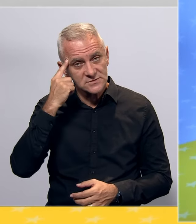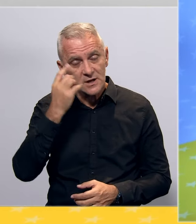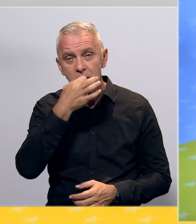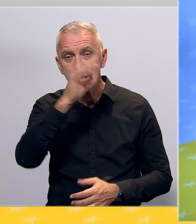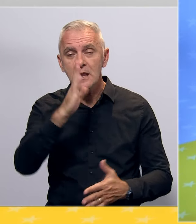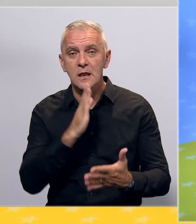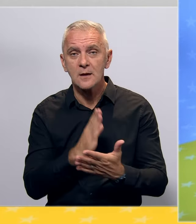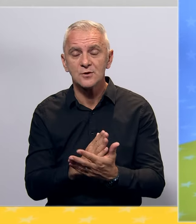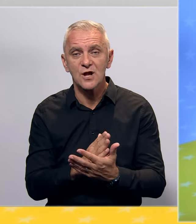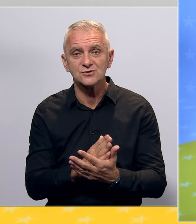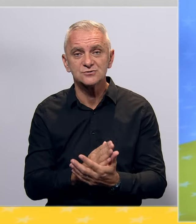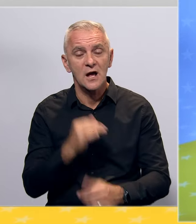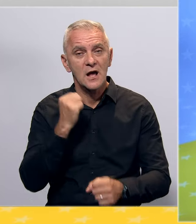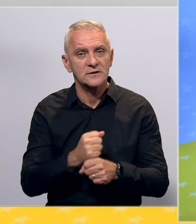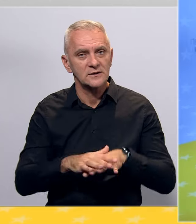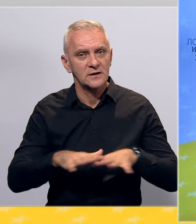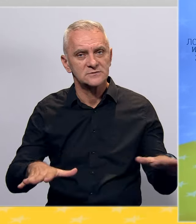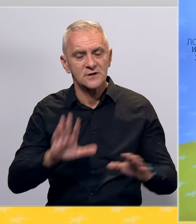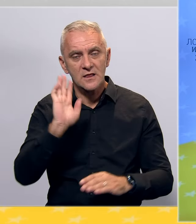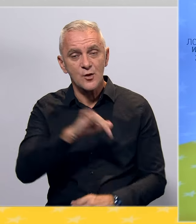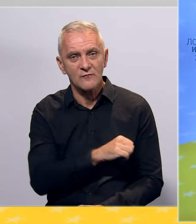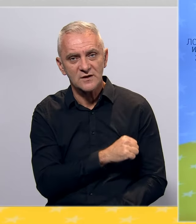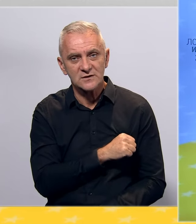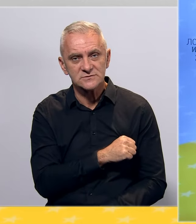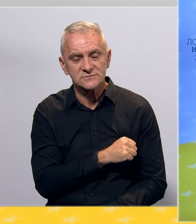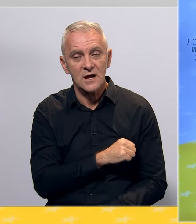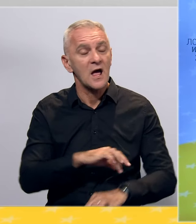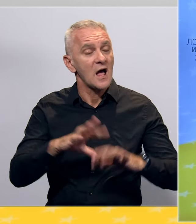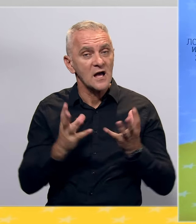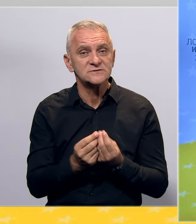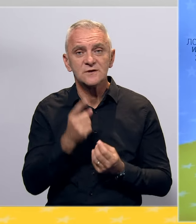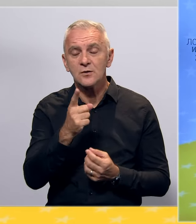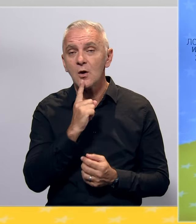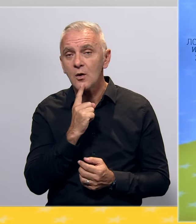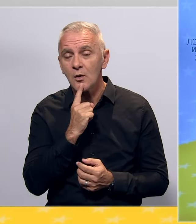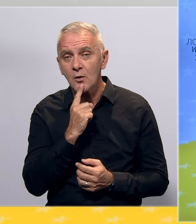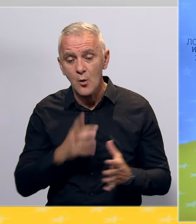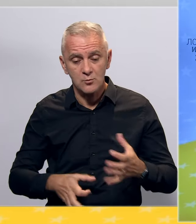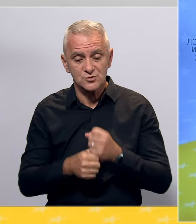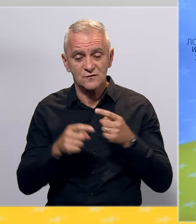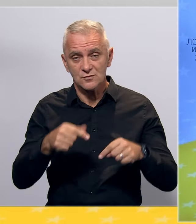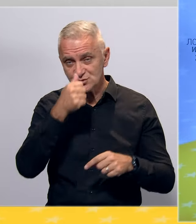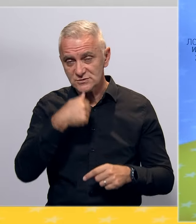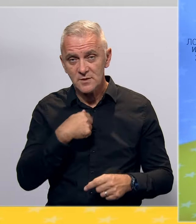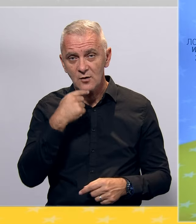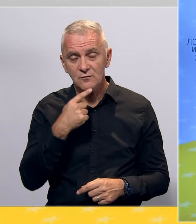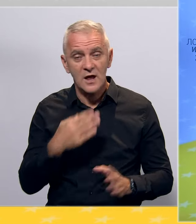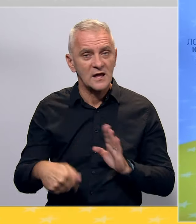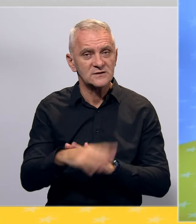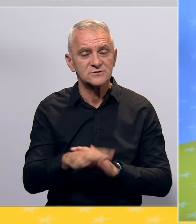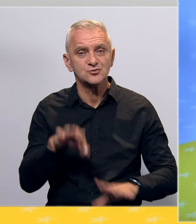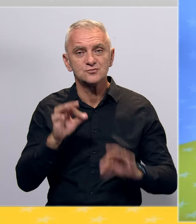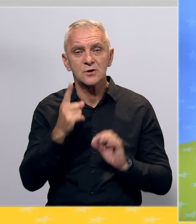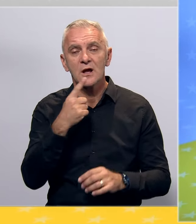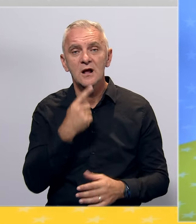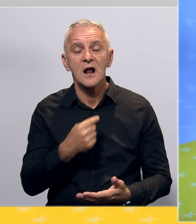najbolji način raditi na realizaciji njihovih interesa, a sve oni koji podržavaju ovo o čemu sam govorio, da izađu na izbore i